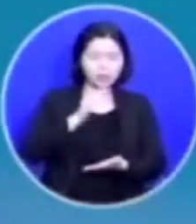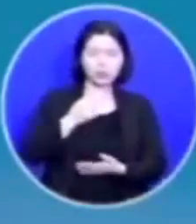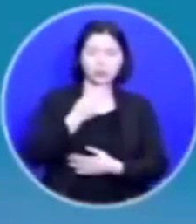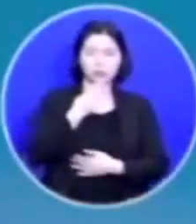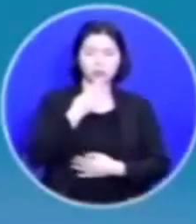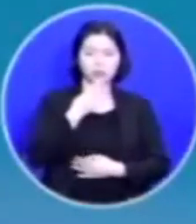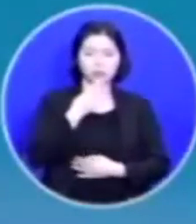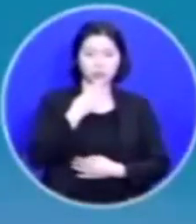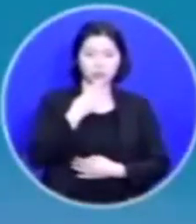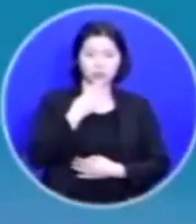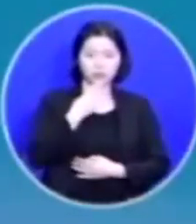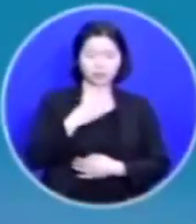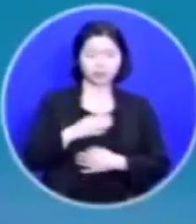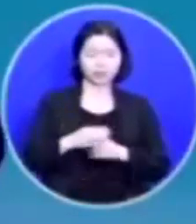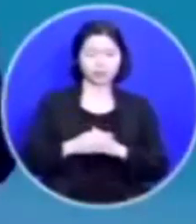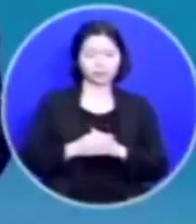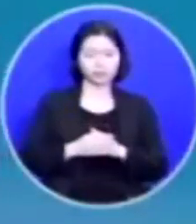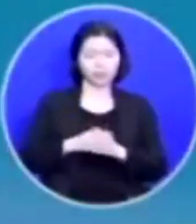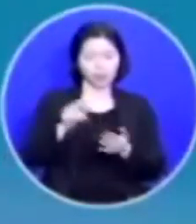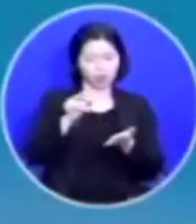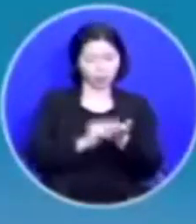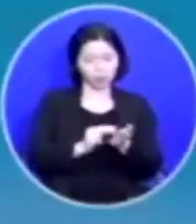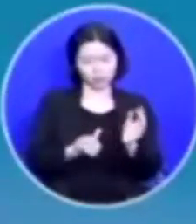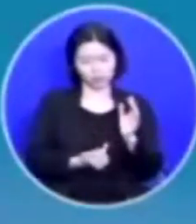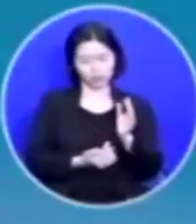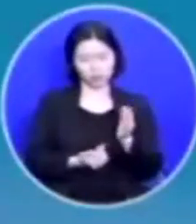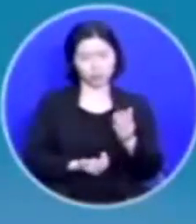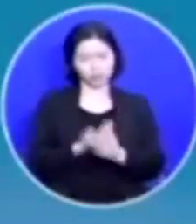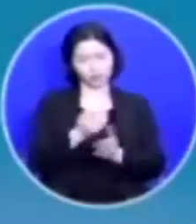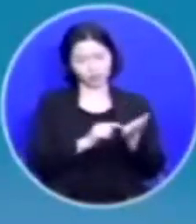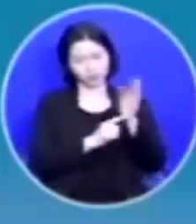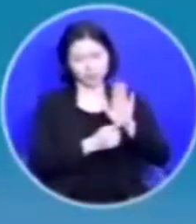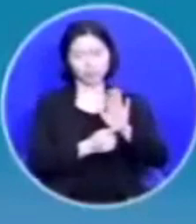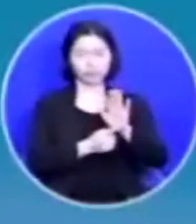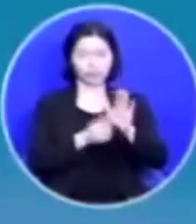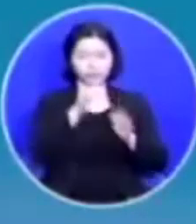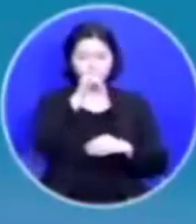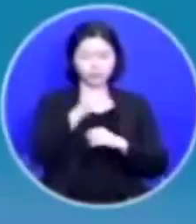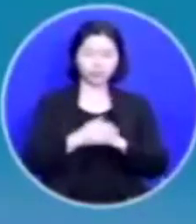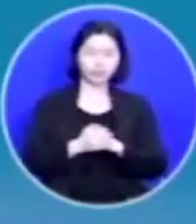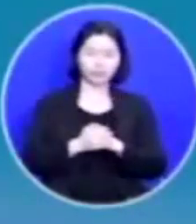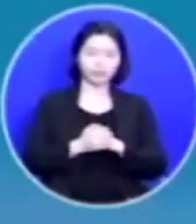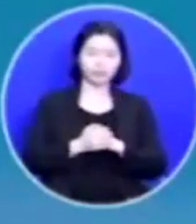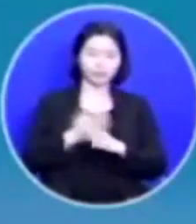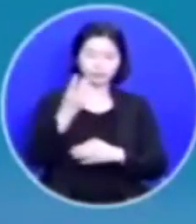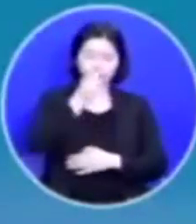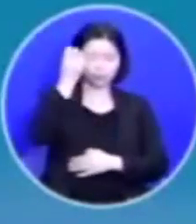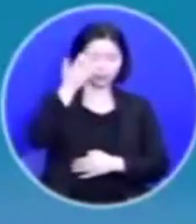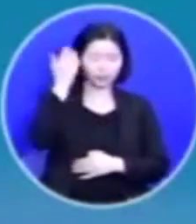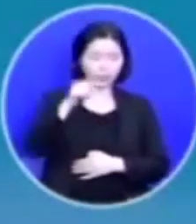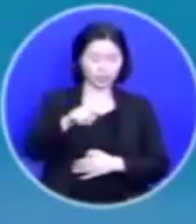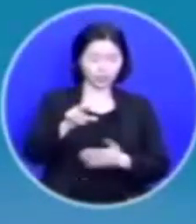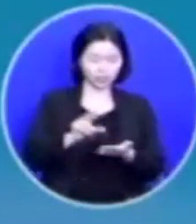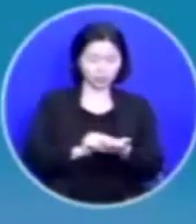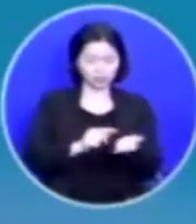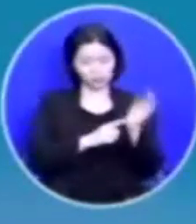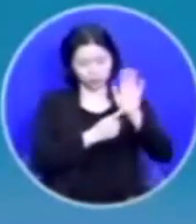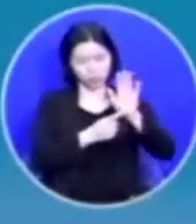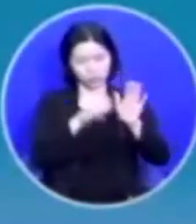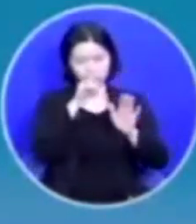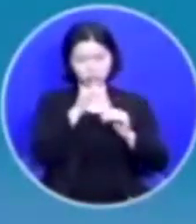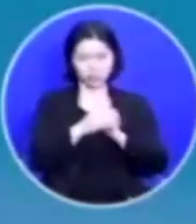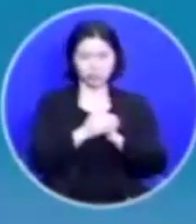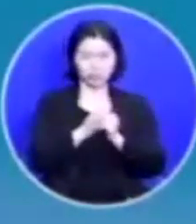문제가 드러났습니다 성령께서 그 문제를 드러내 보여주셨어요 예수를